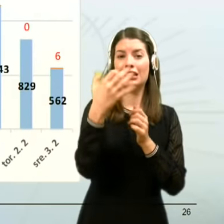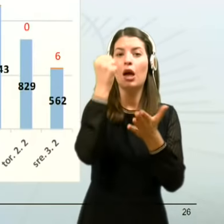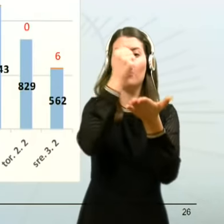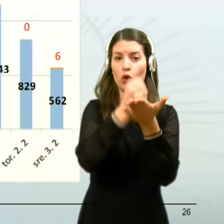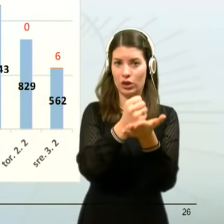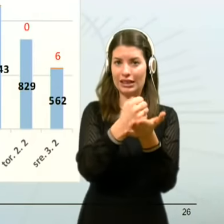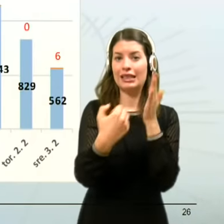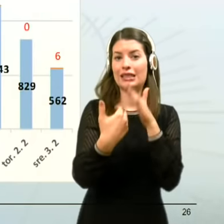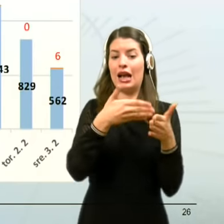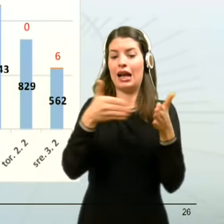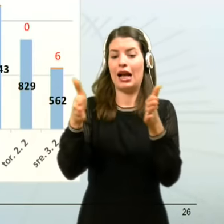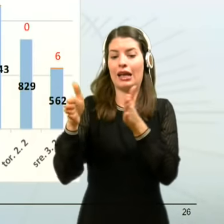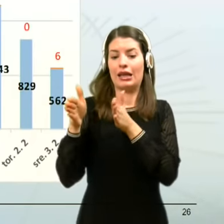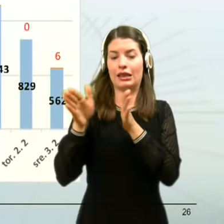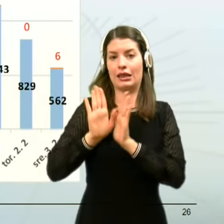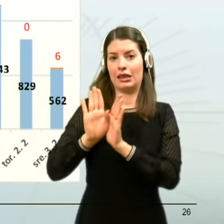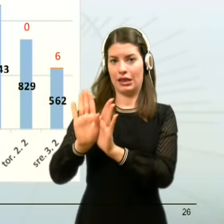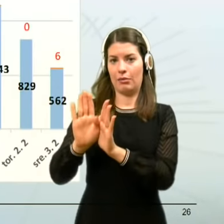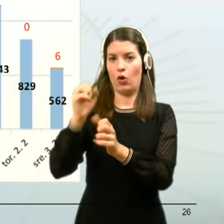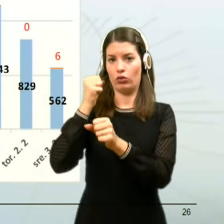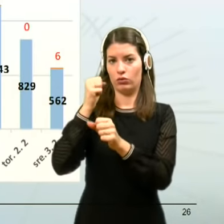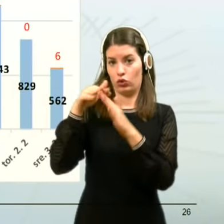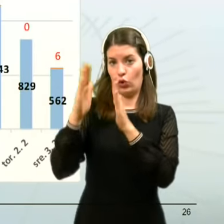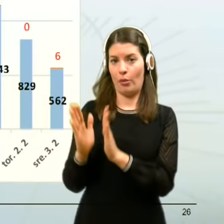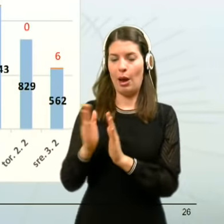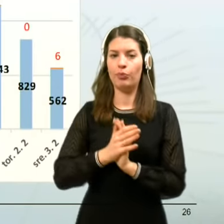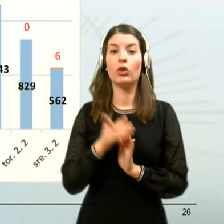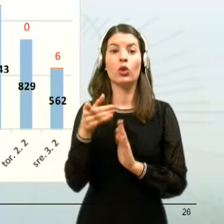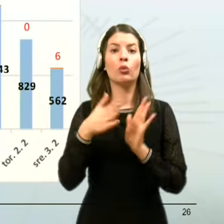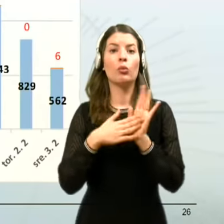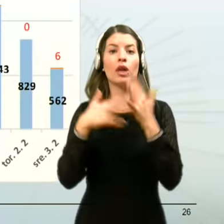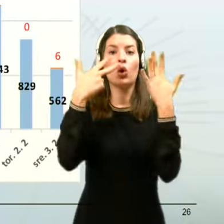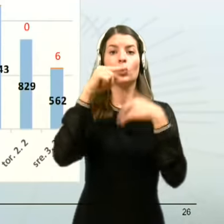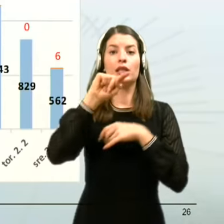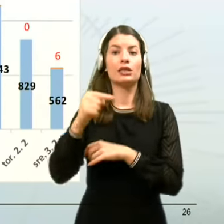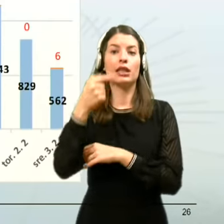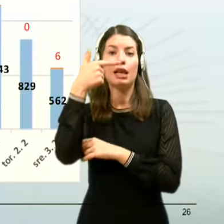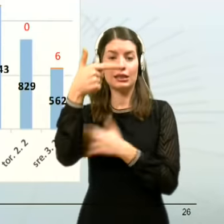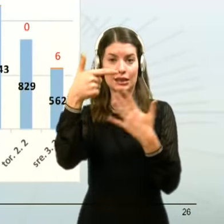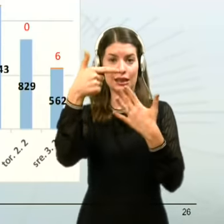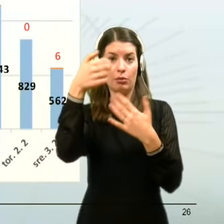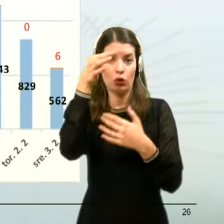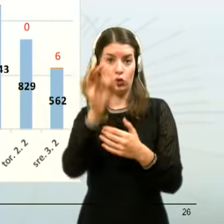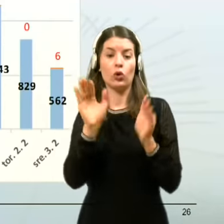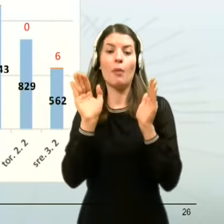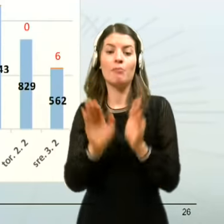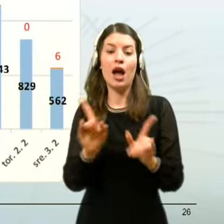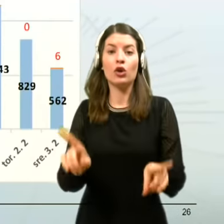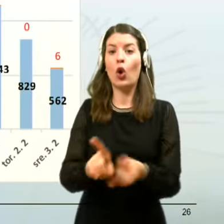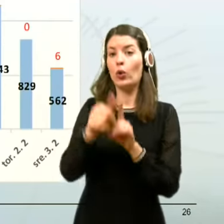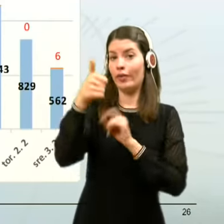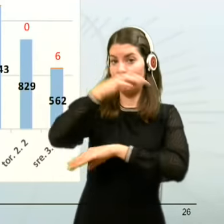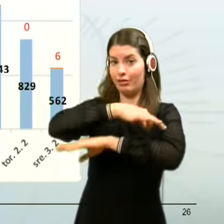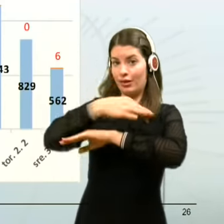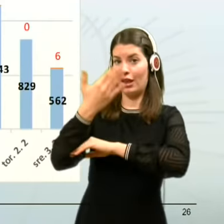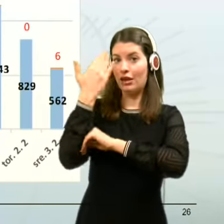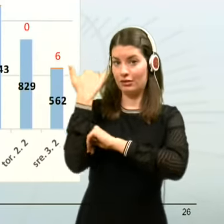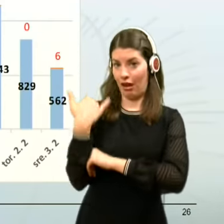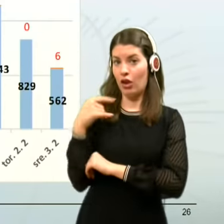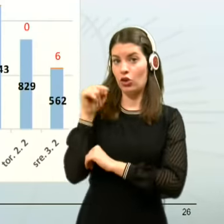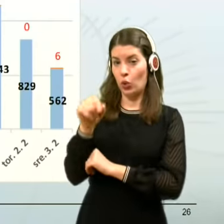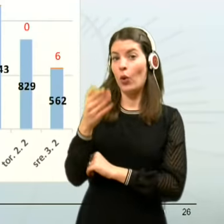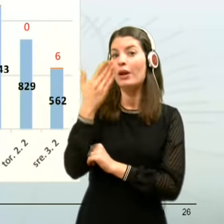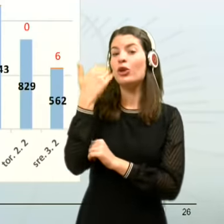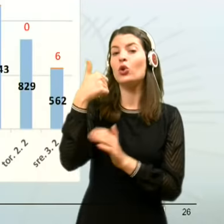napotitvi v karanteno delu na domu, kar je za 8,7% na manj kot teden dni poprej, ko je bilo takšnih